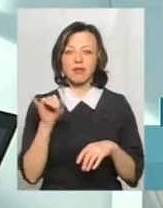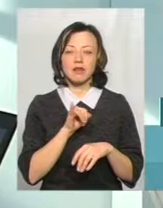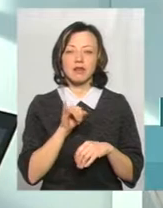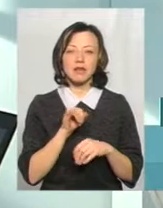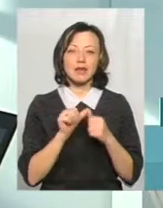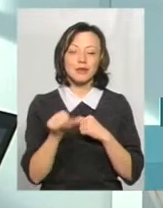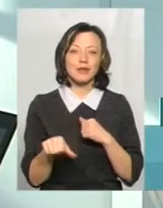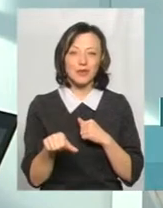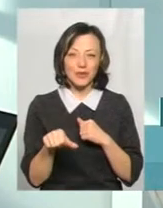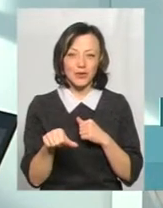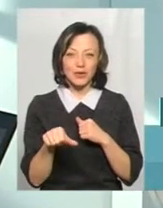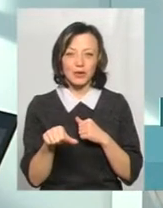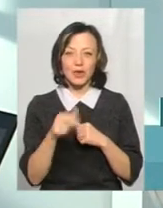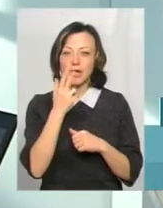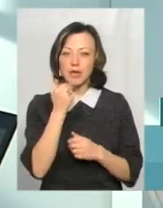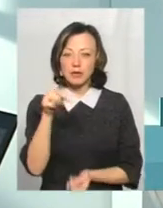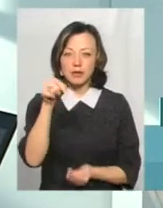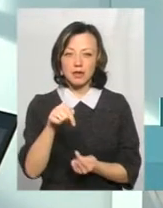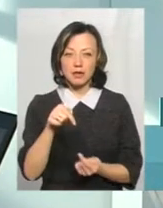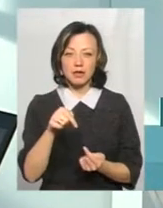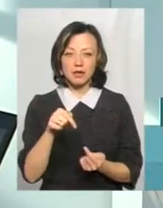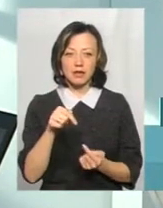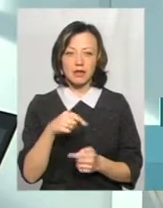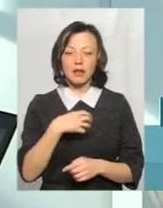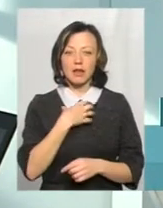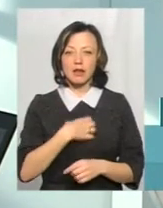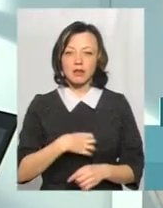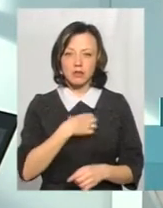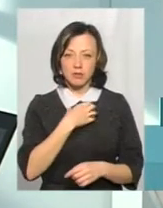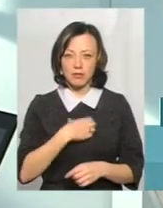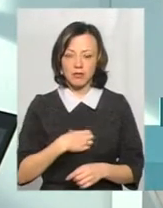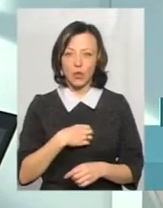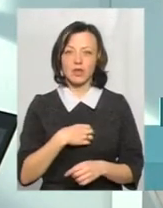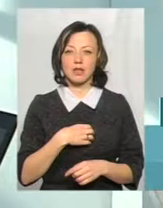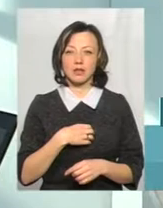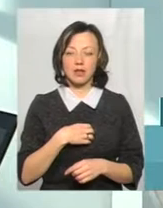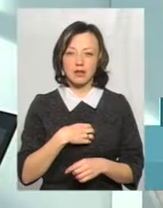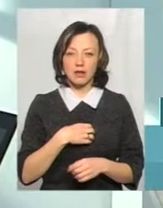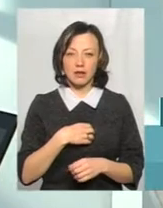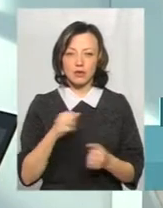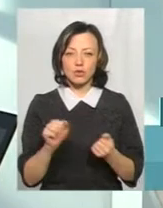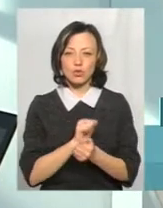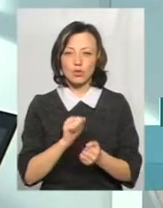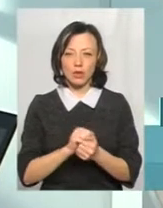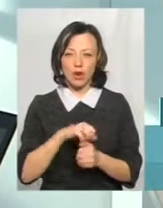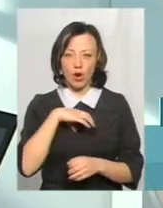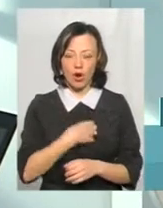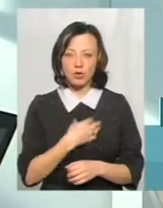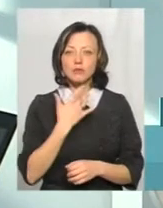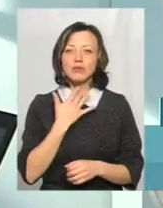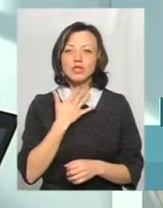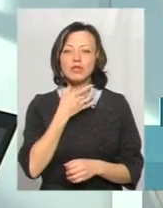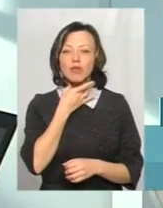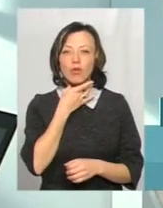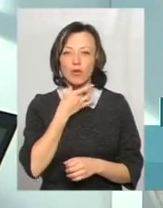Крім того, для грипи характерний трахіобронхіт, це сухий кашель, першиня в